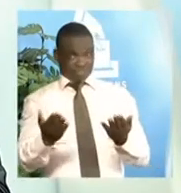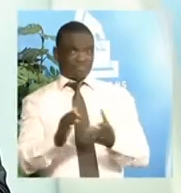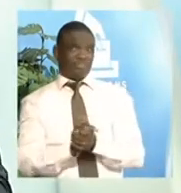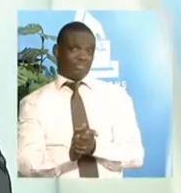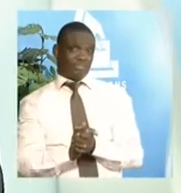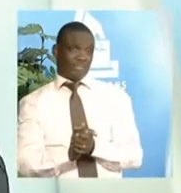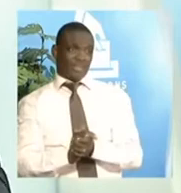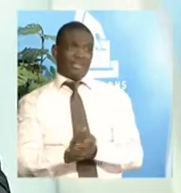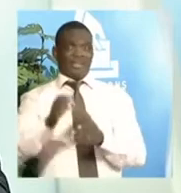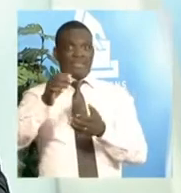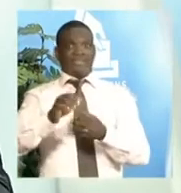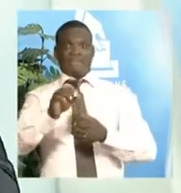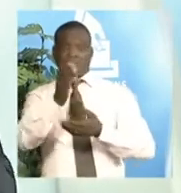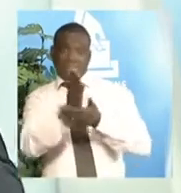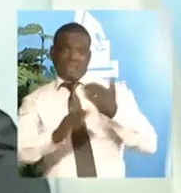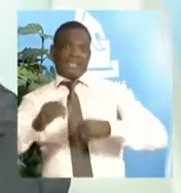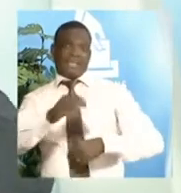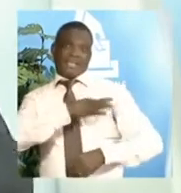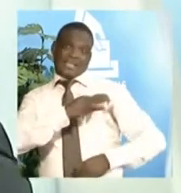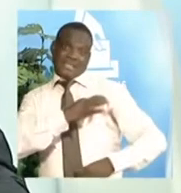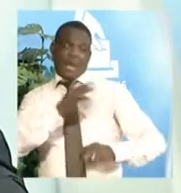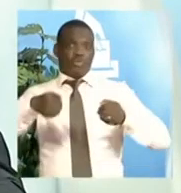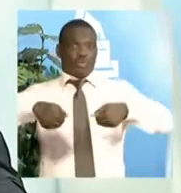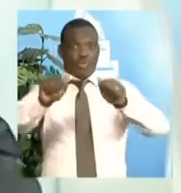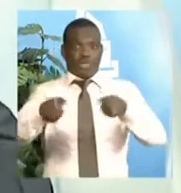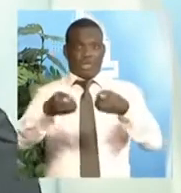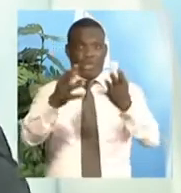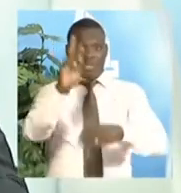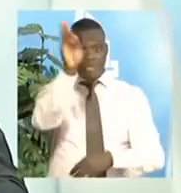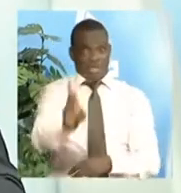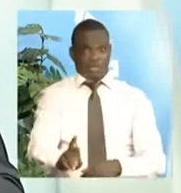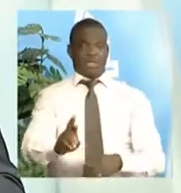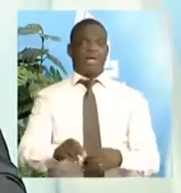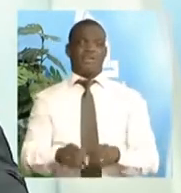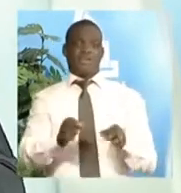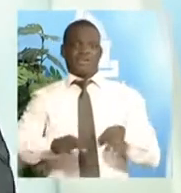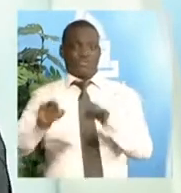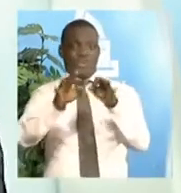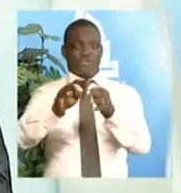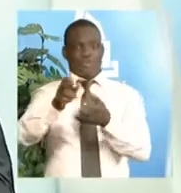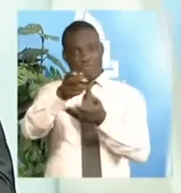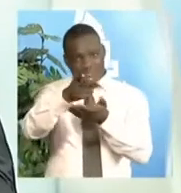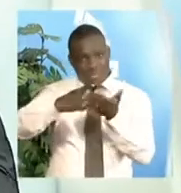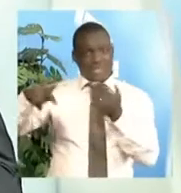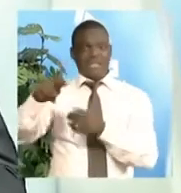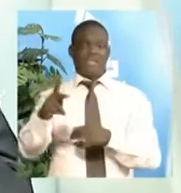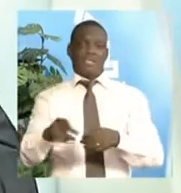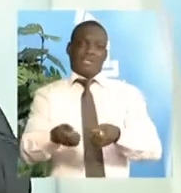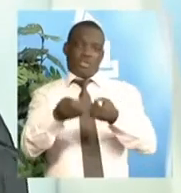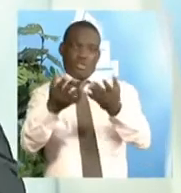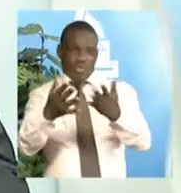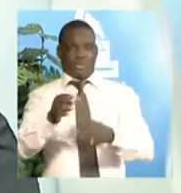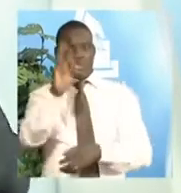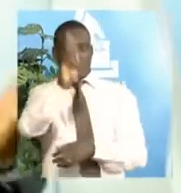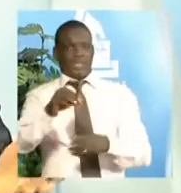les partis politiques, certains candidats s'autorisent à donner des résultats de façon partielle. C'est-à-dire, ils donnent les résultats dans